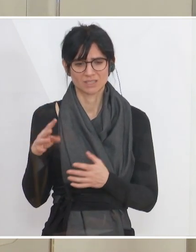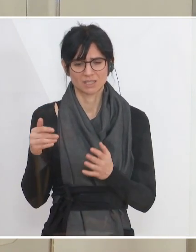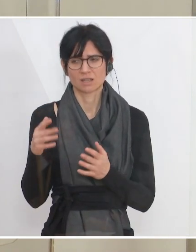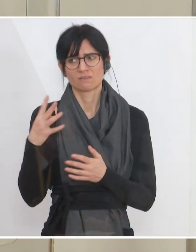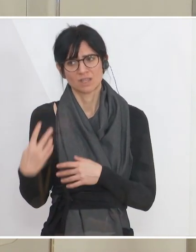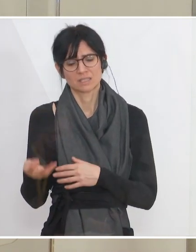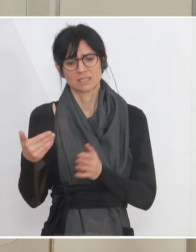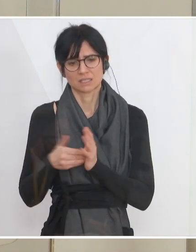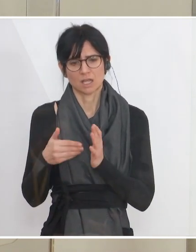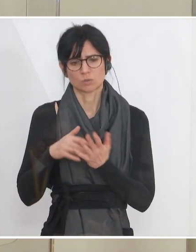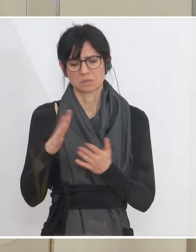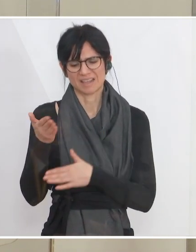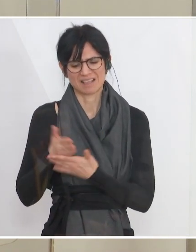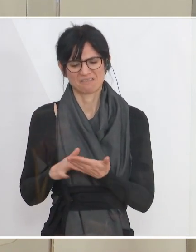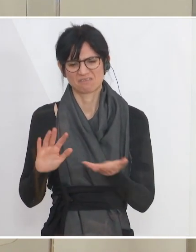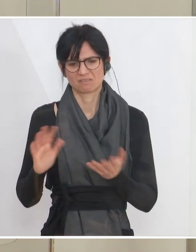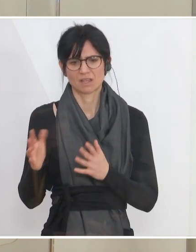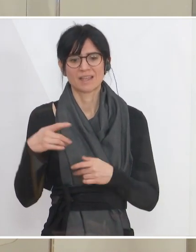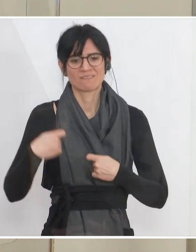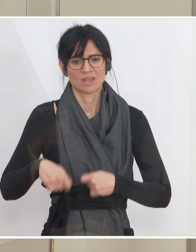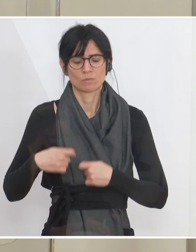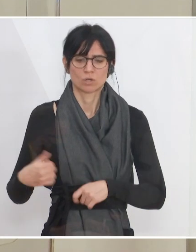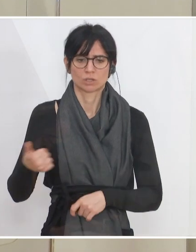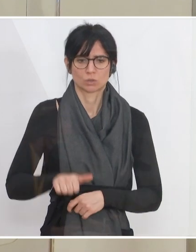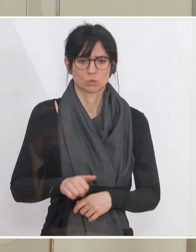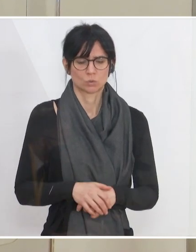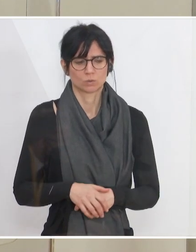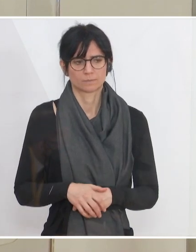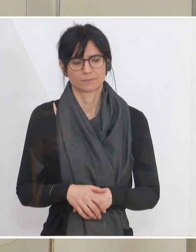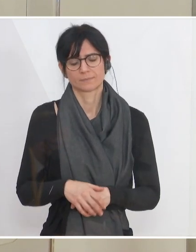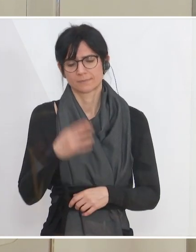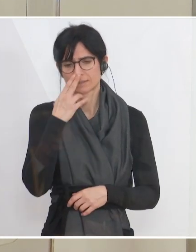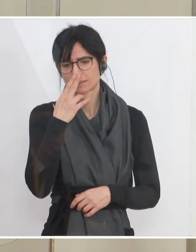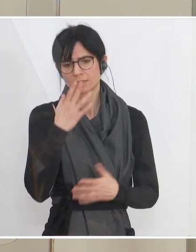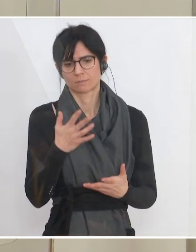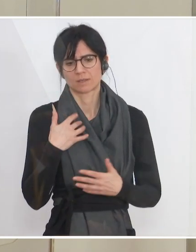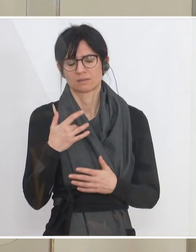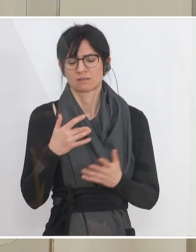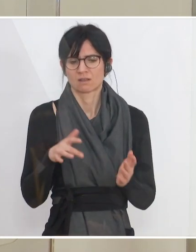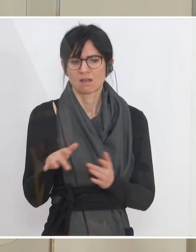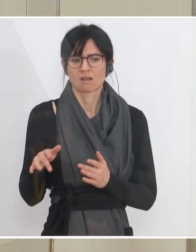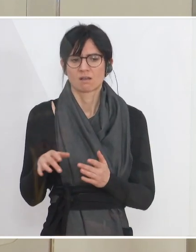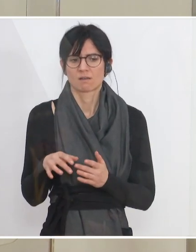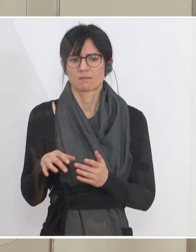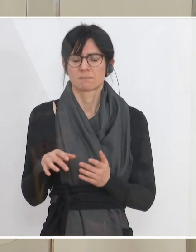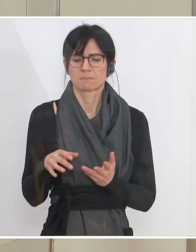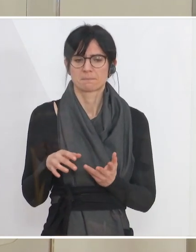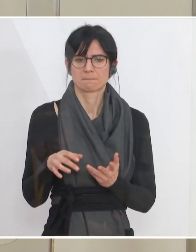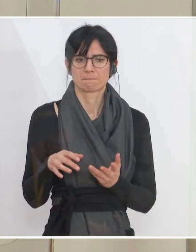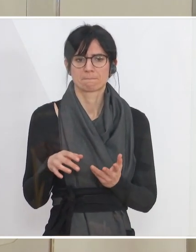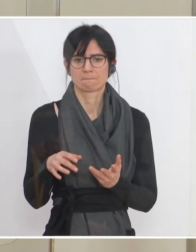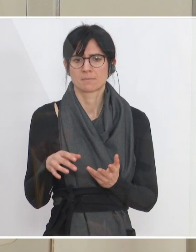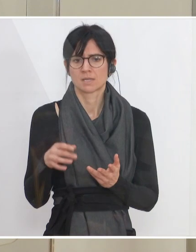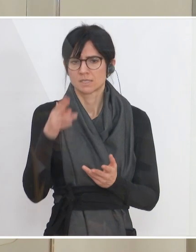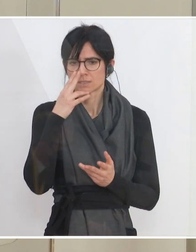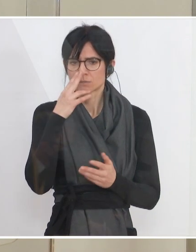Hälfte, kamen allein im Februar dazu. Also auch da gibt es einen gewissen Umsatz, der sich